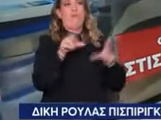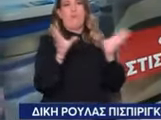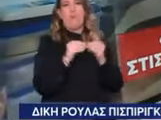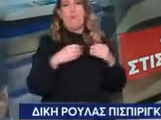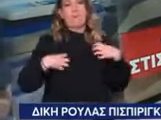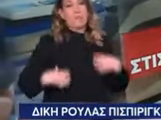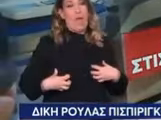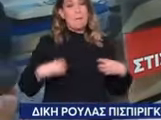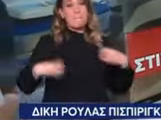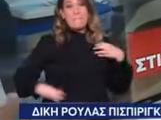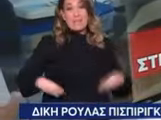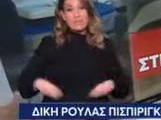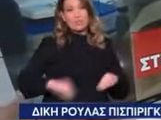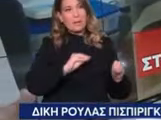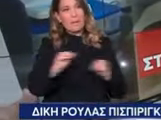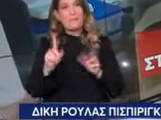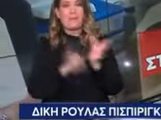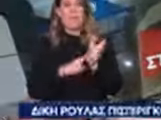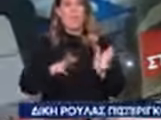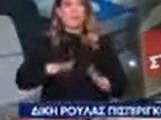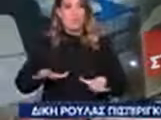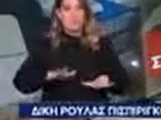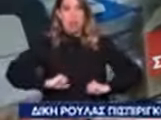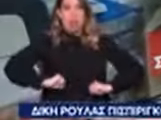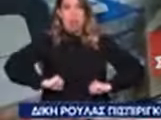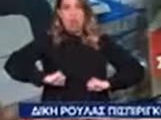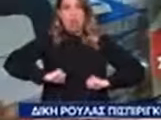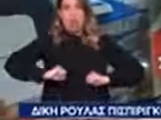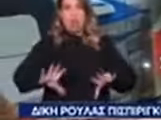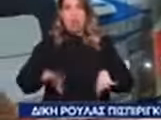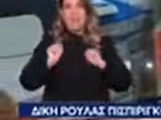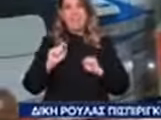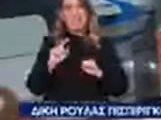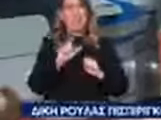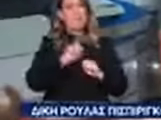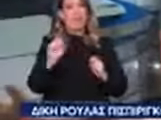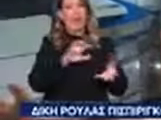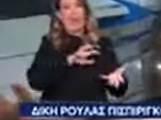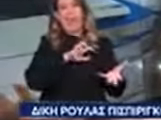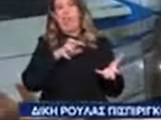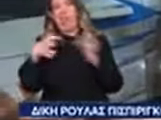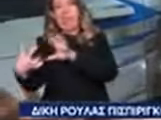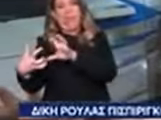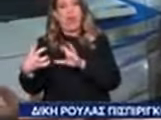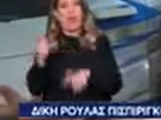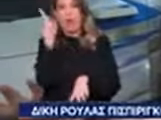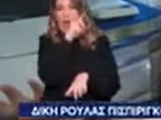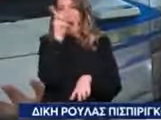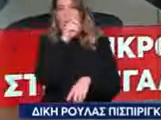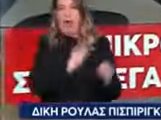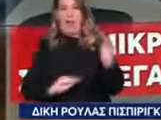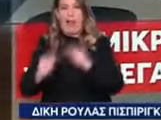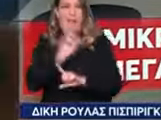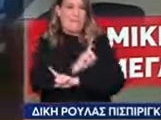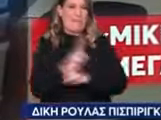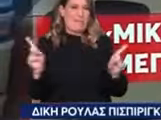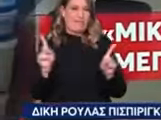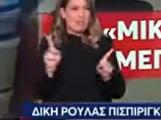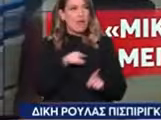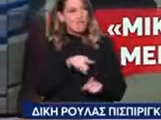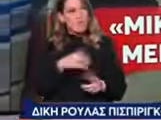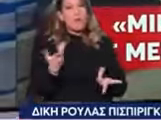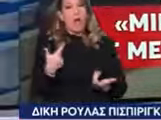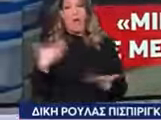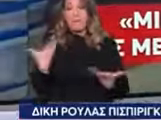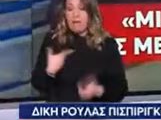που τα είπαμε και θα τα συζητήσουμε και αναλυτικά μετά, οφείλουμε όλοι να στηρίξουμε, να δώσουμε ζωή στους άλλους ανθρώπους όταν